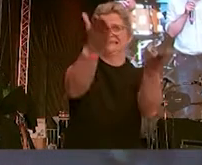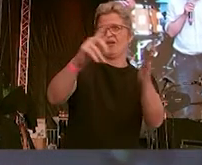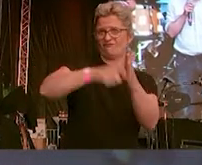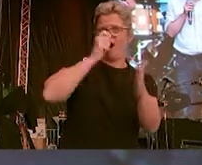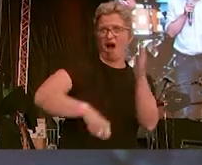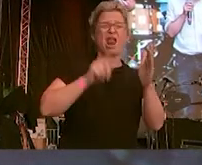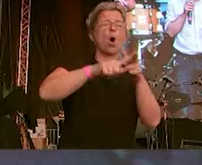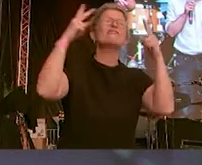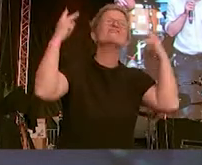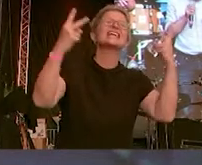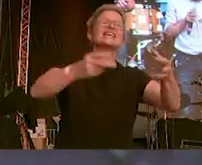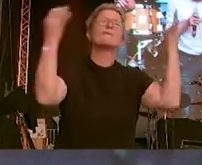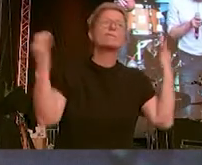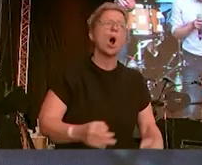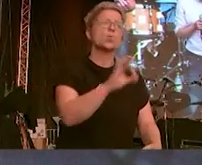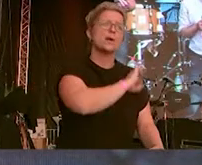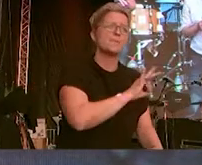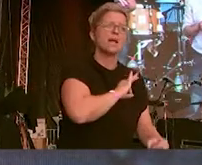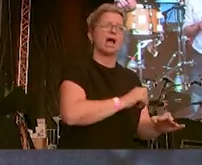zweitens vor allen Dingen demokratisch zu wählen.